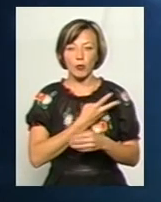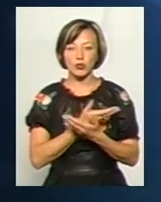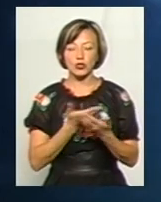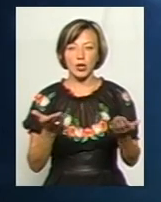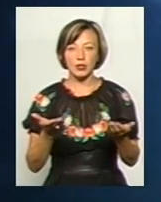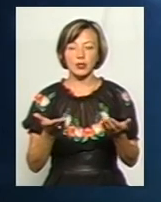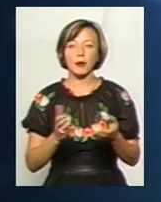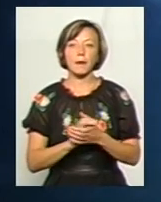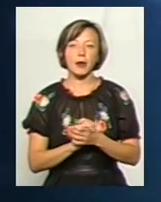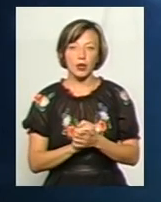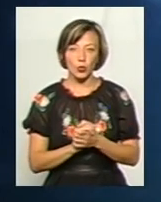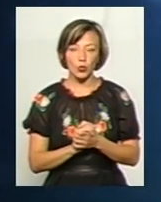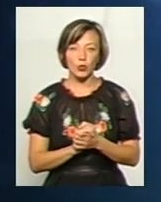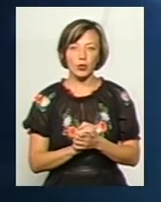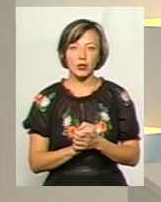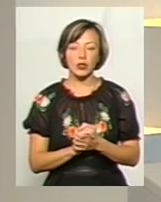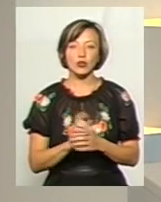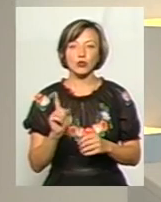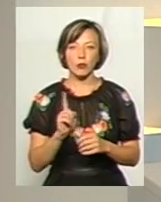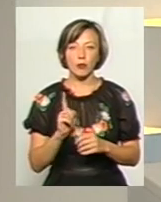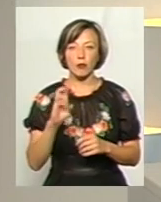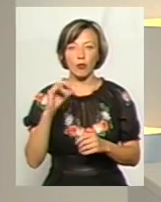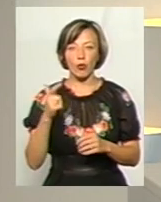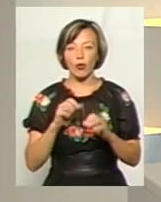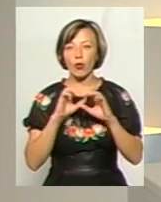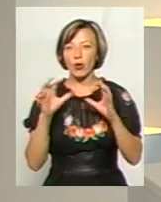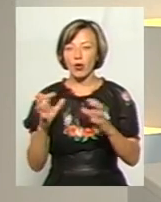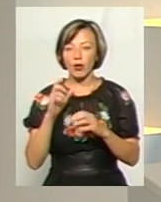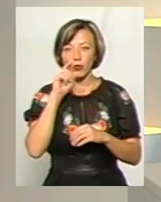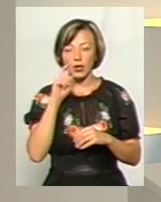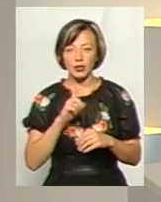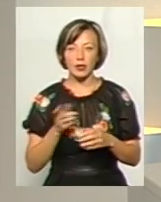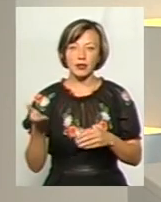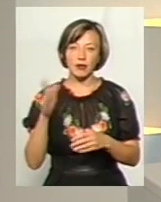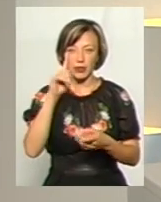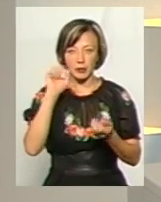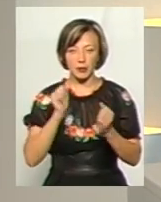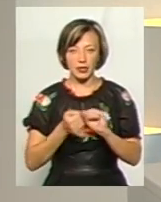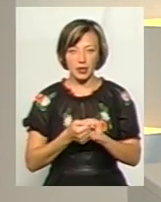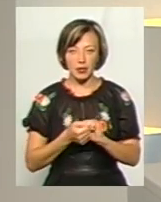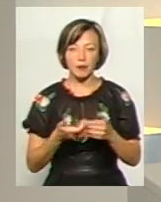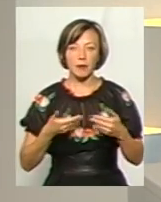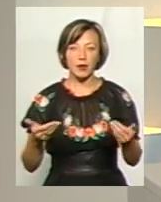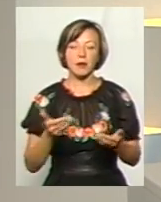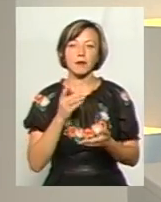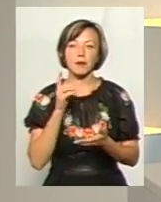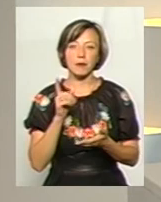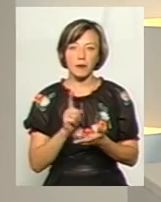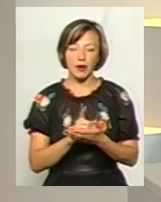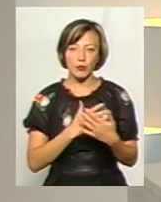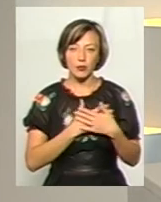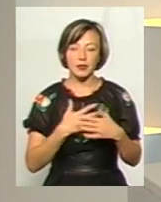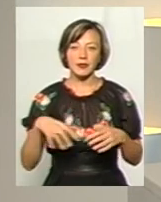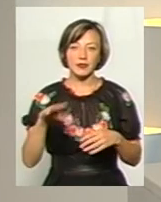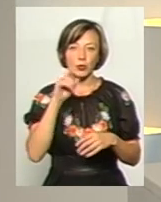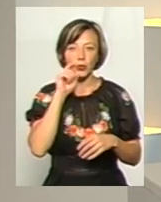усім нам миру. І щоб Бог охороняв нашу Україну. І давайте пам'ятати, що ми маємо любити Україну, що